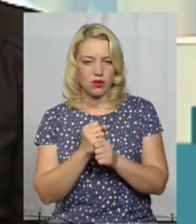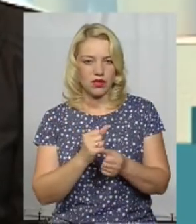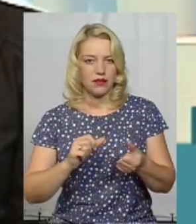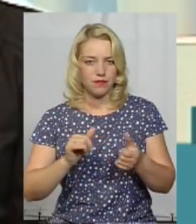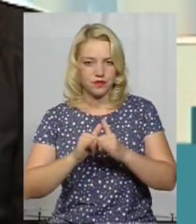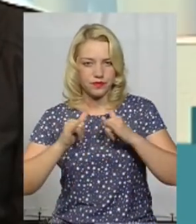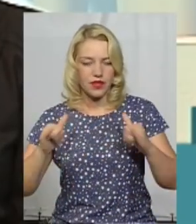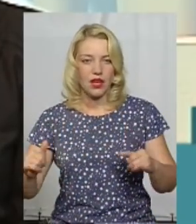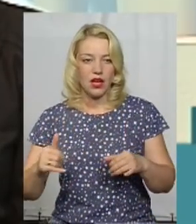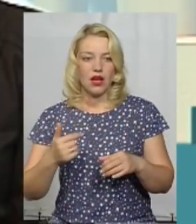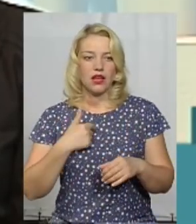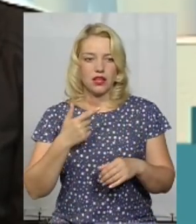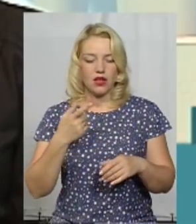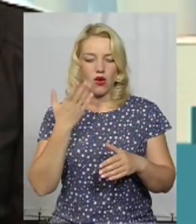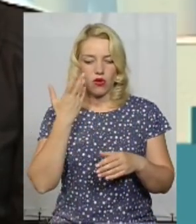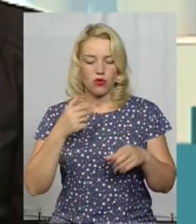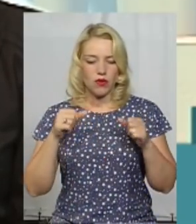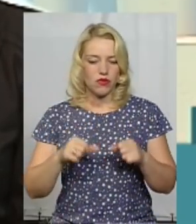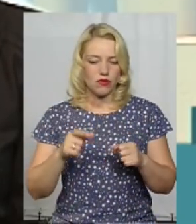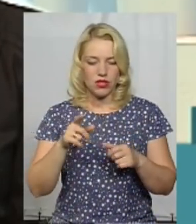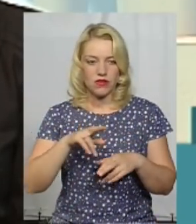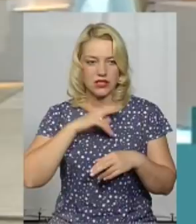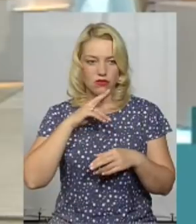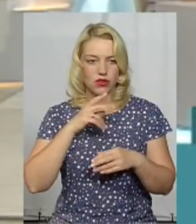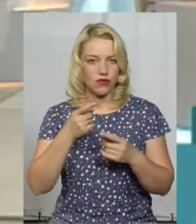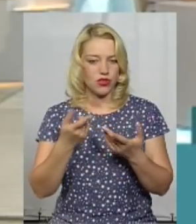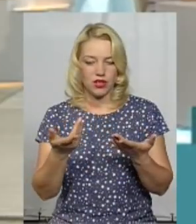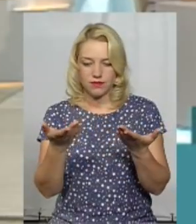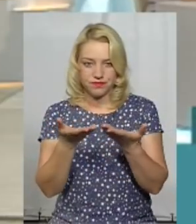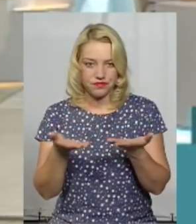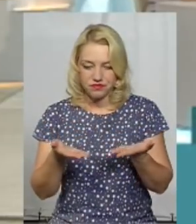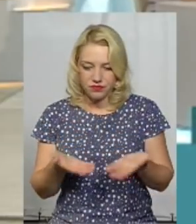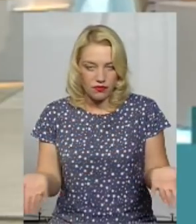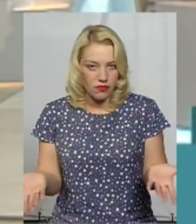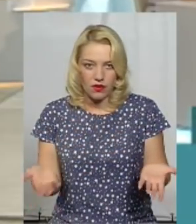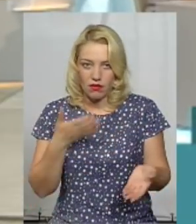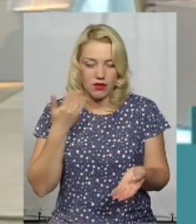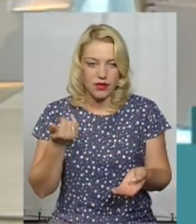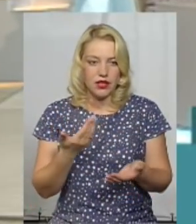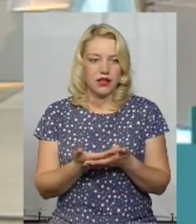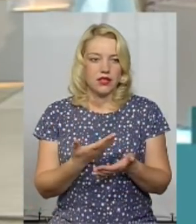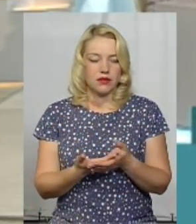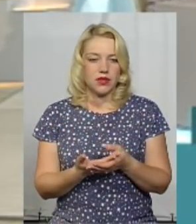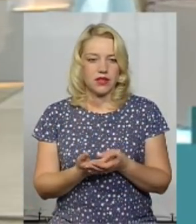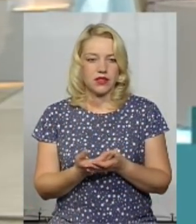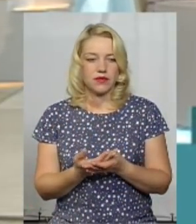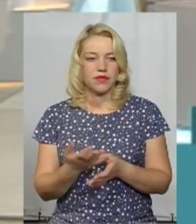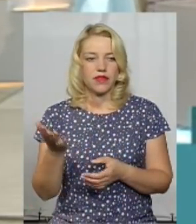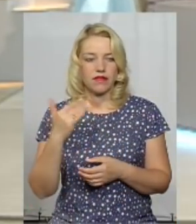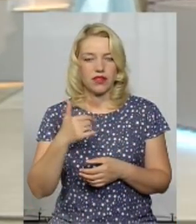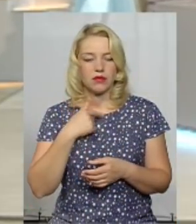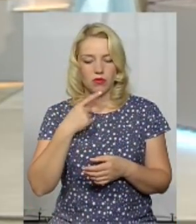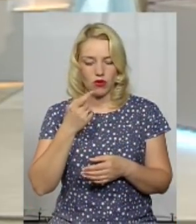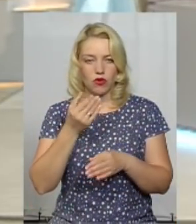зауважує, вони просто не состуковуються один з одним. До прикладу, звертаємо... Ми пізніше